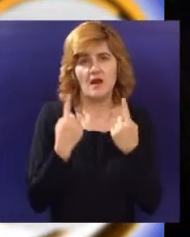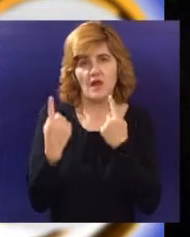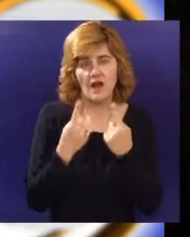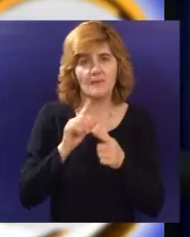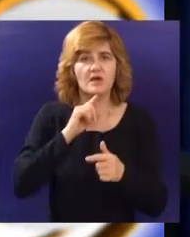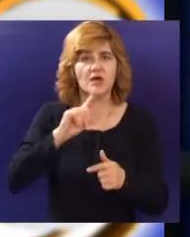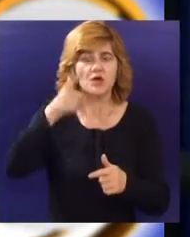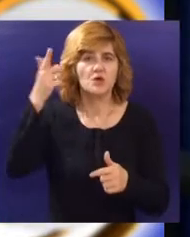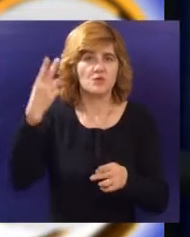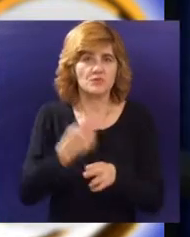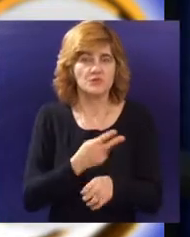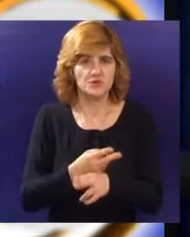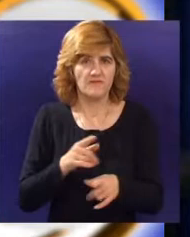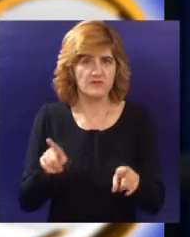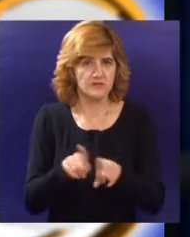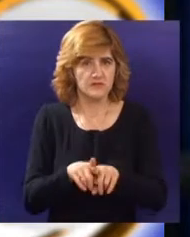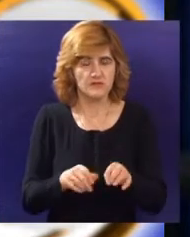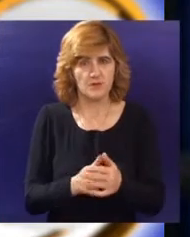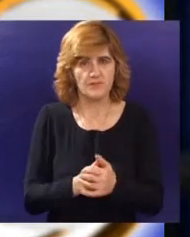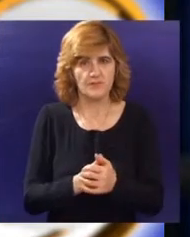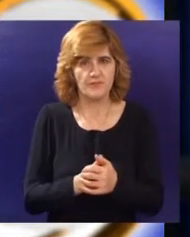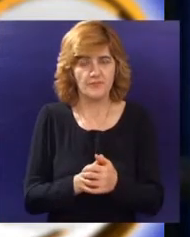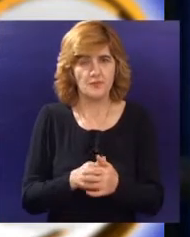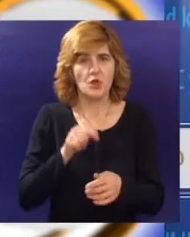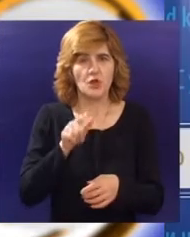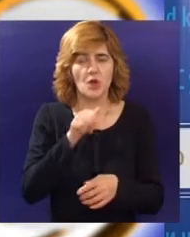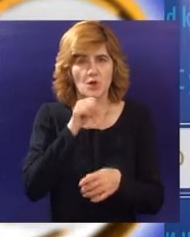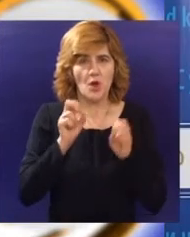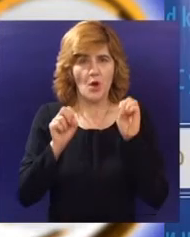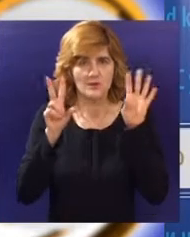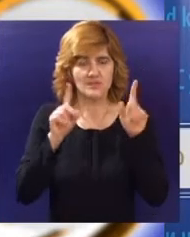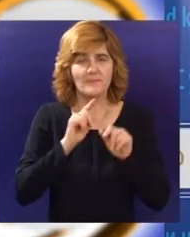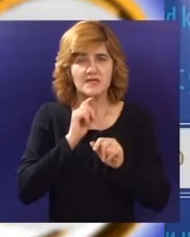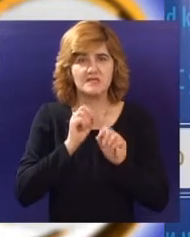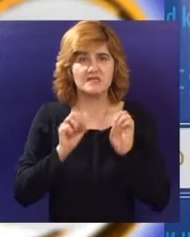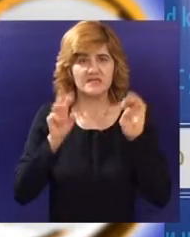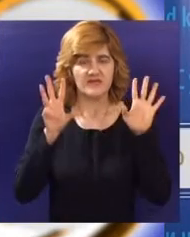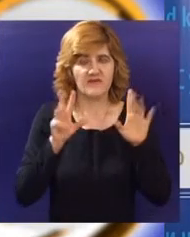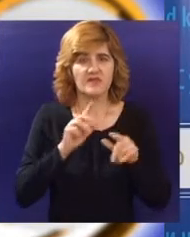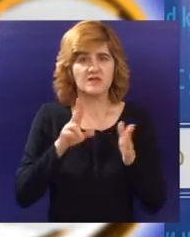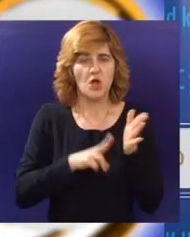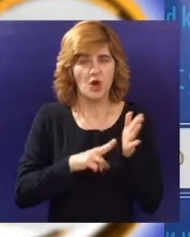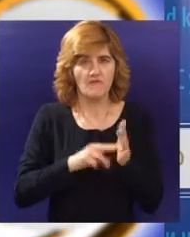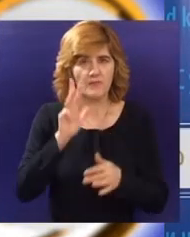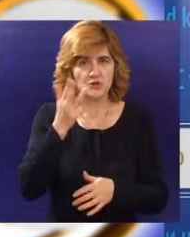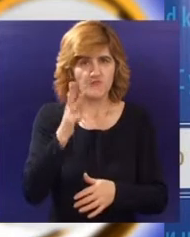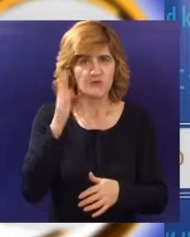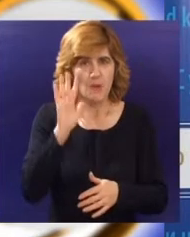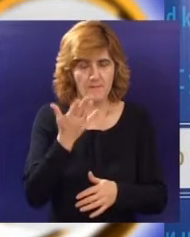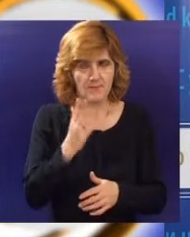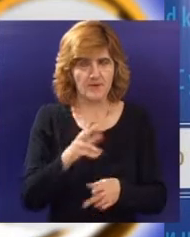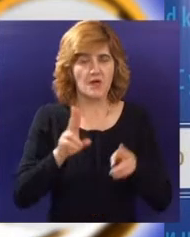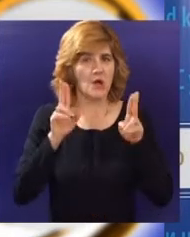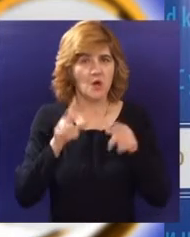promocije stranih ulaganja i sl. To su 18. novembar i 19. novembar, četvrtak i petak, a i morali smo da se